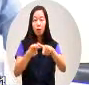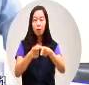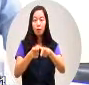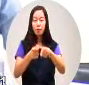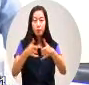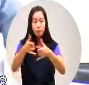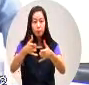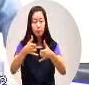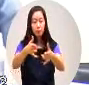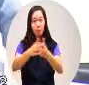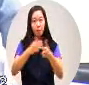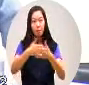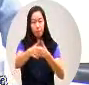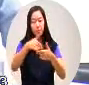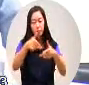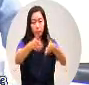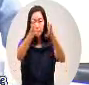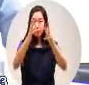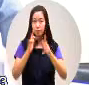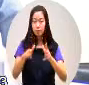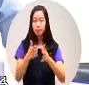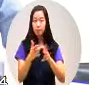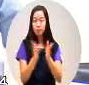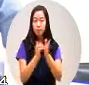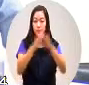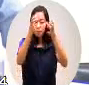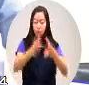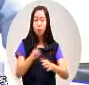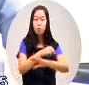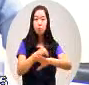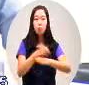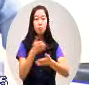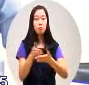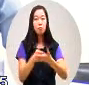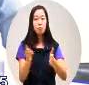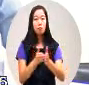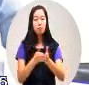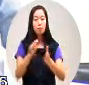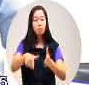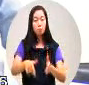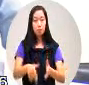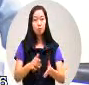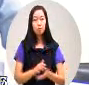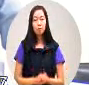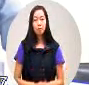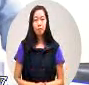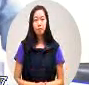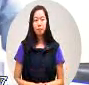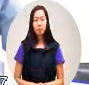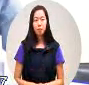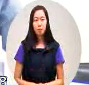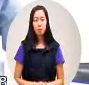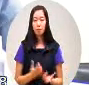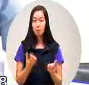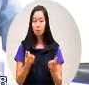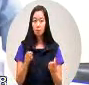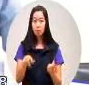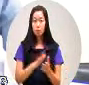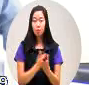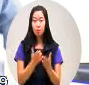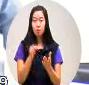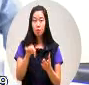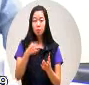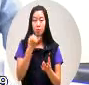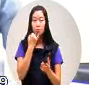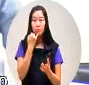桥梁已经有设计图它是拱形的一个设计图那么基于